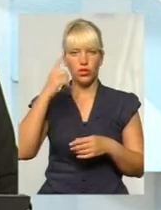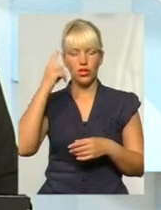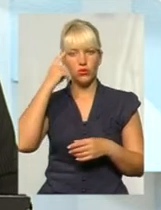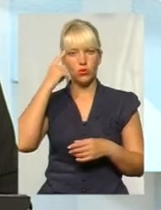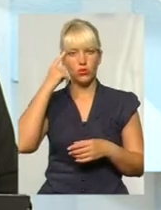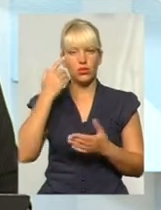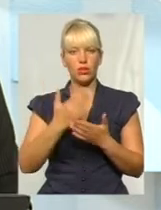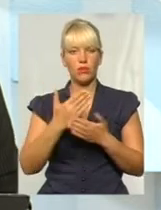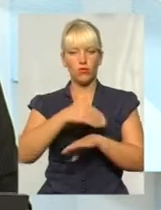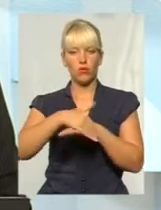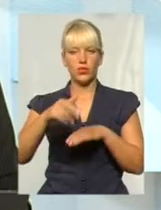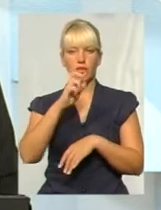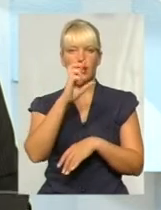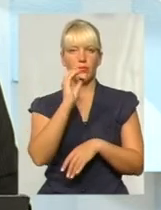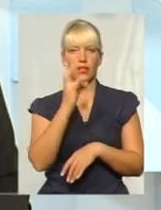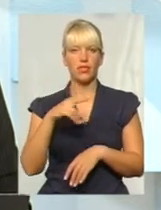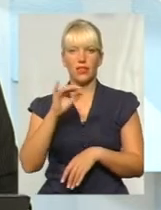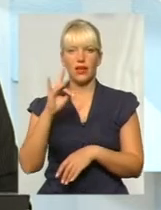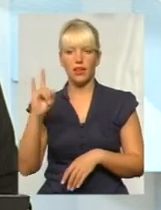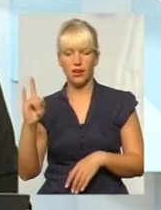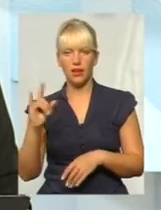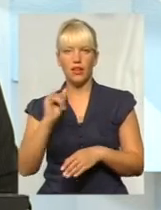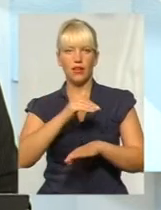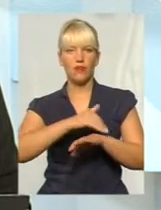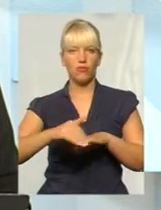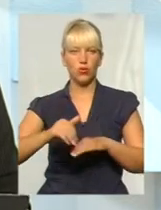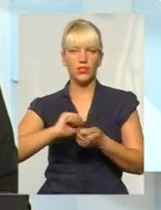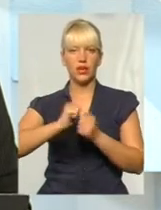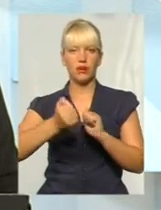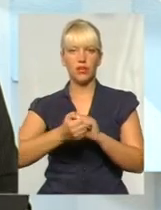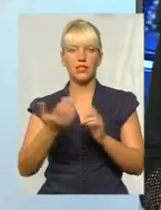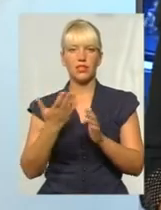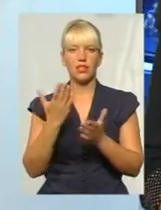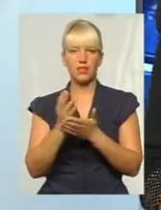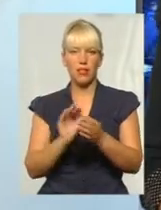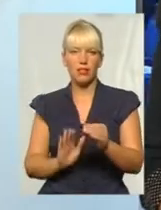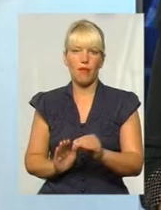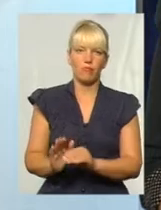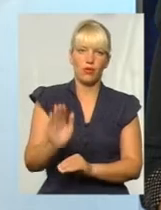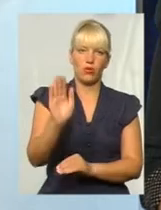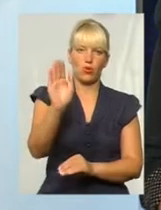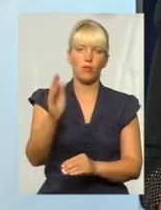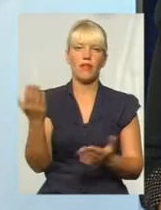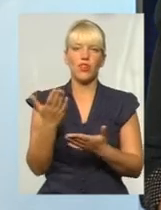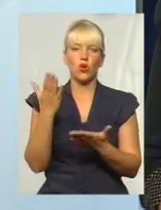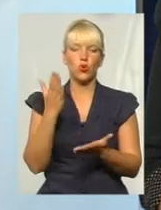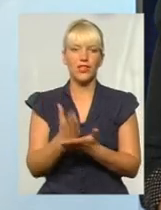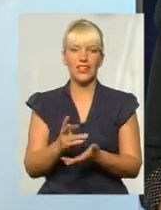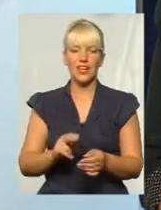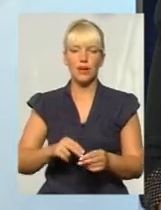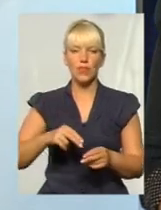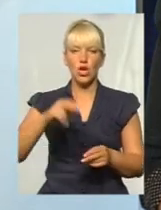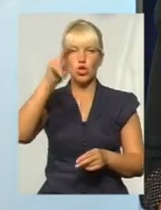вулиця Бандери і вулиця Кам'янецька, яка йде на підйом і у якої є смуга для руху